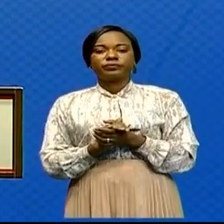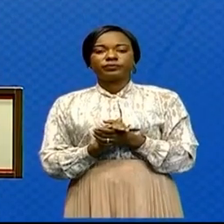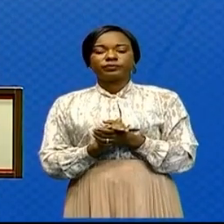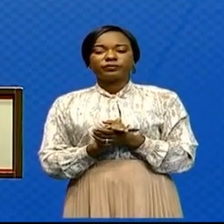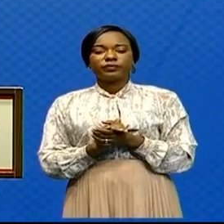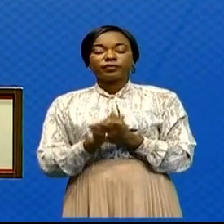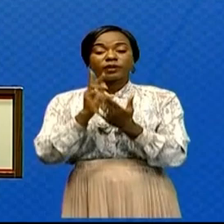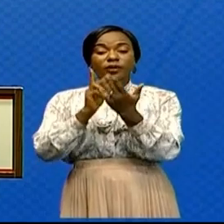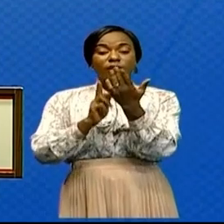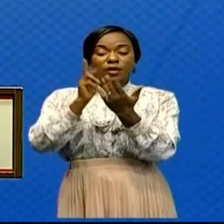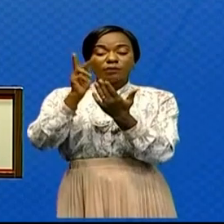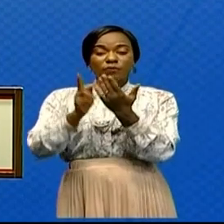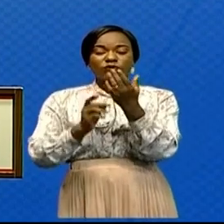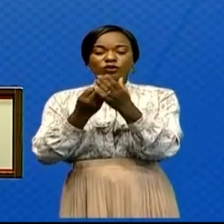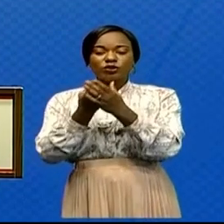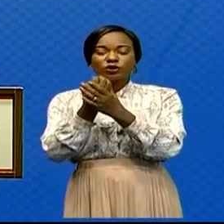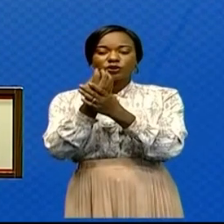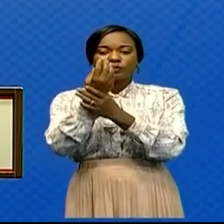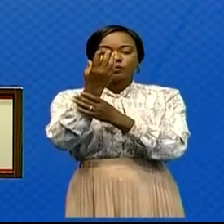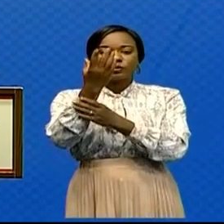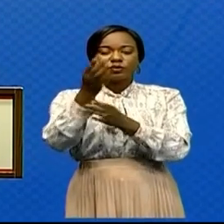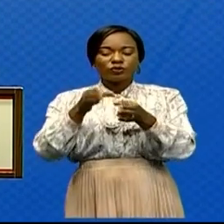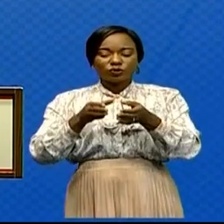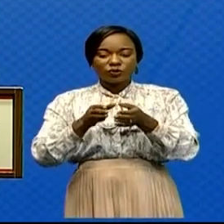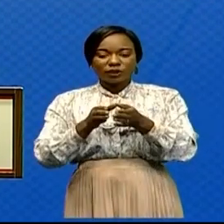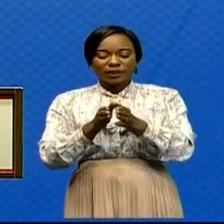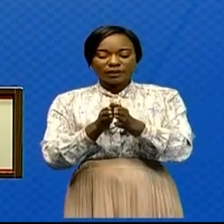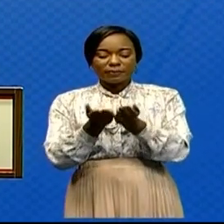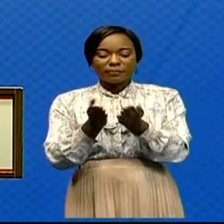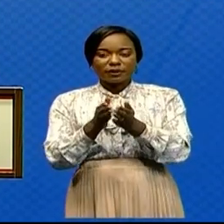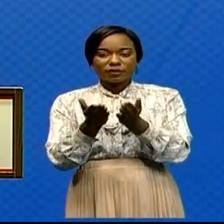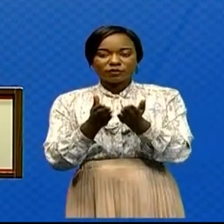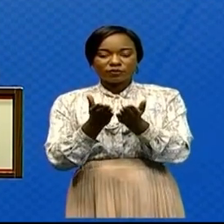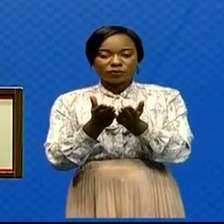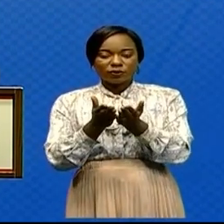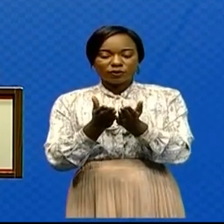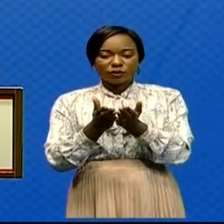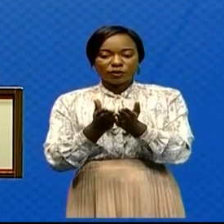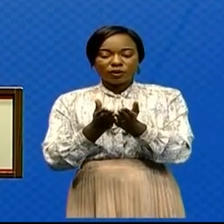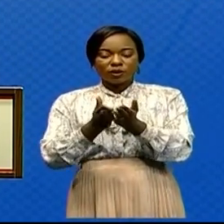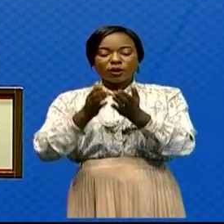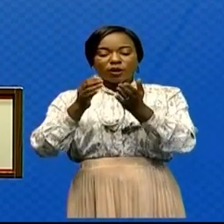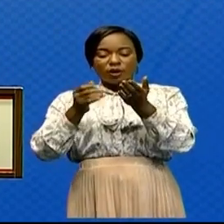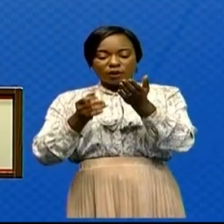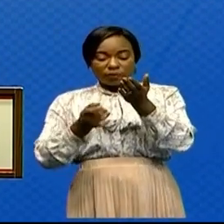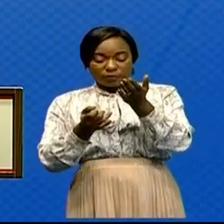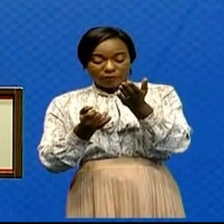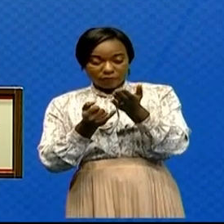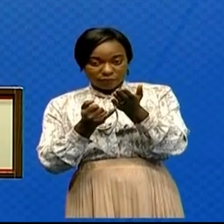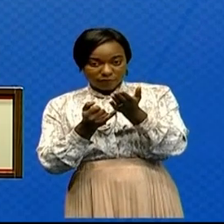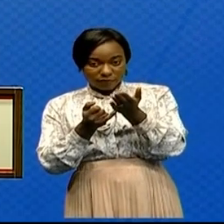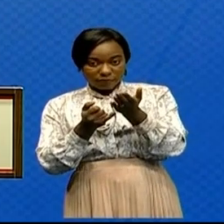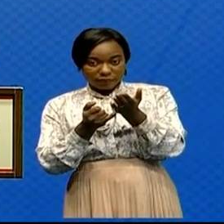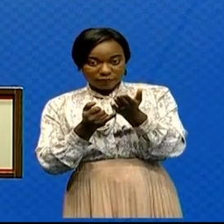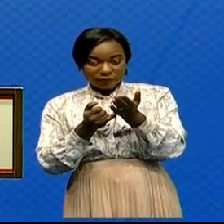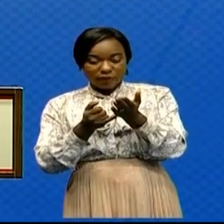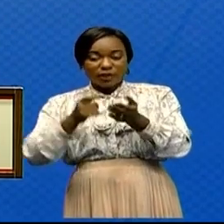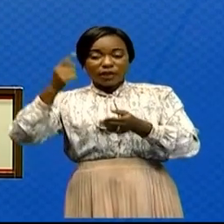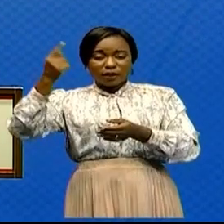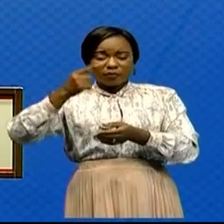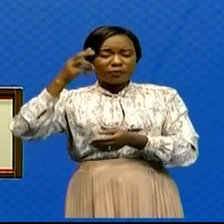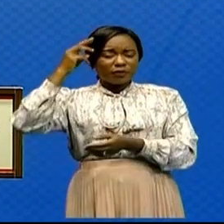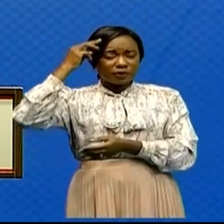Projet de production des passeports biométriques Le vice-premier ministre ministre des Affaires étrangères a